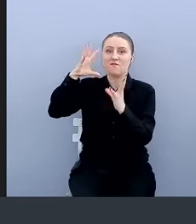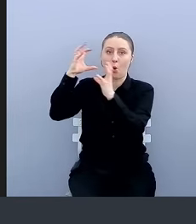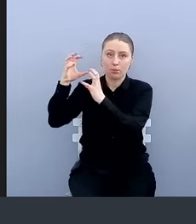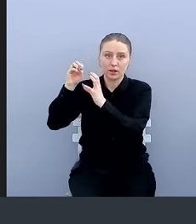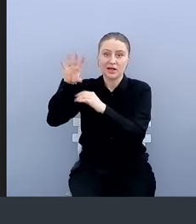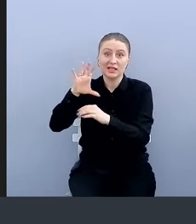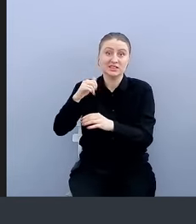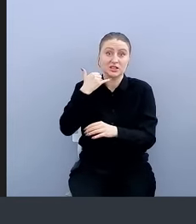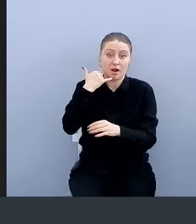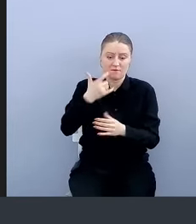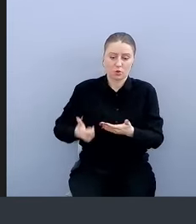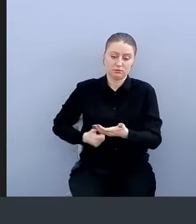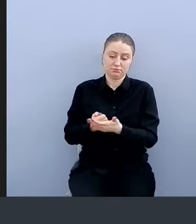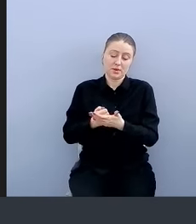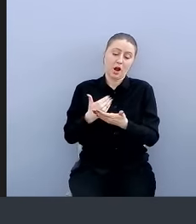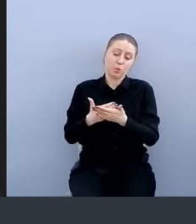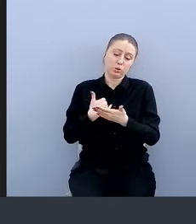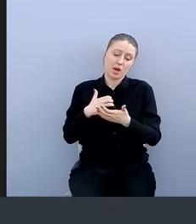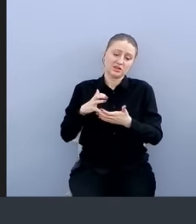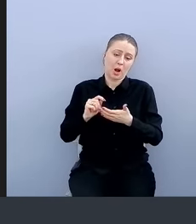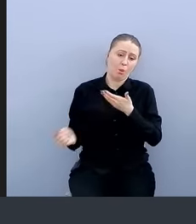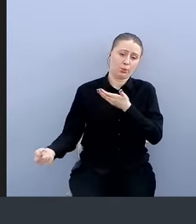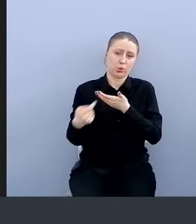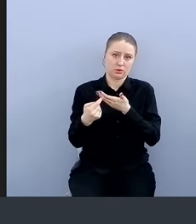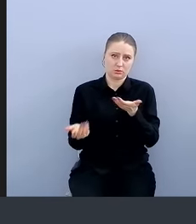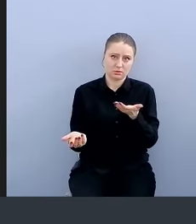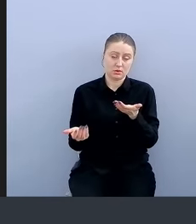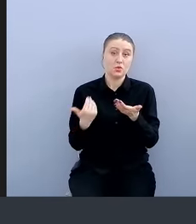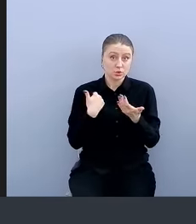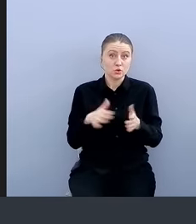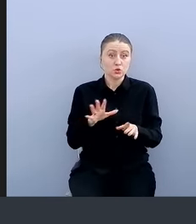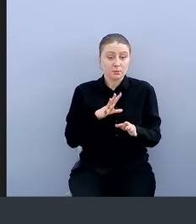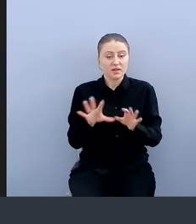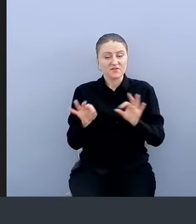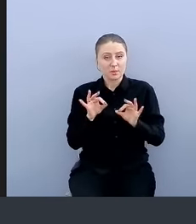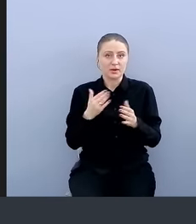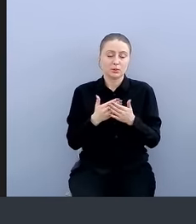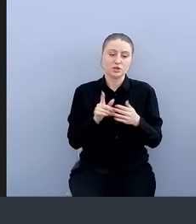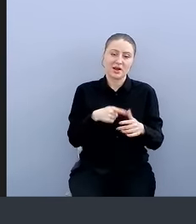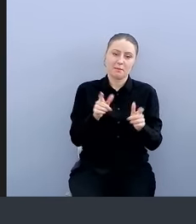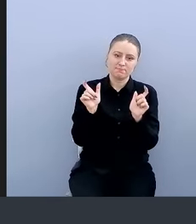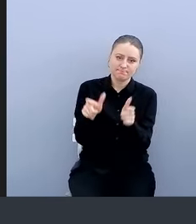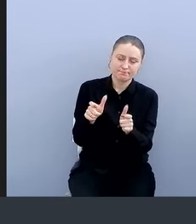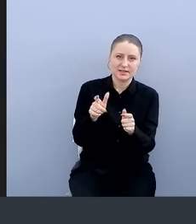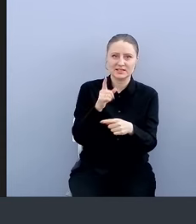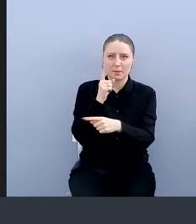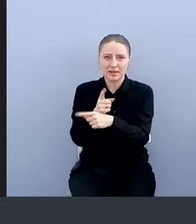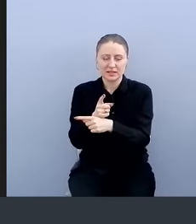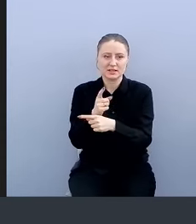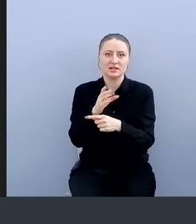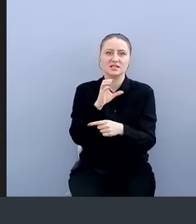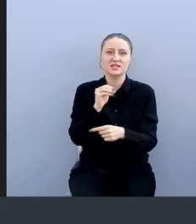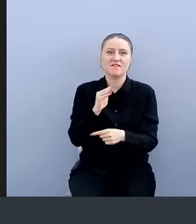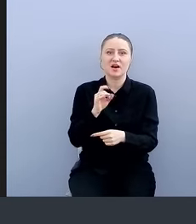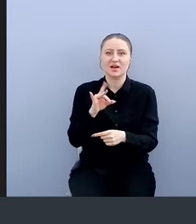телефона, условно говоря, также выдать себя за устройство. Что как бы у нас был выбор, либо запретить, закрутить и Safari